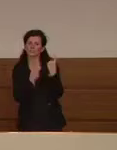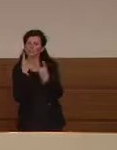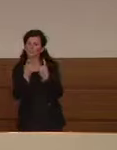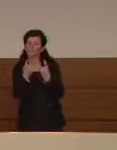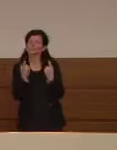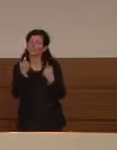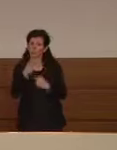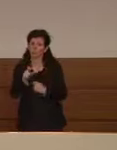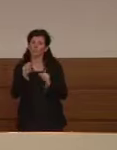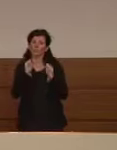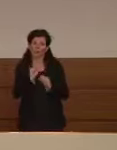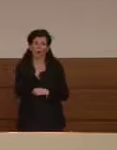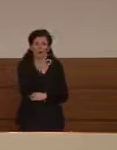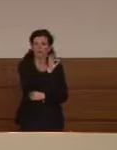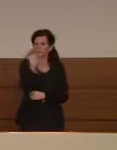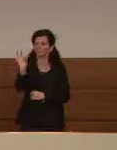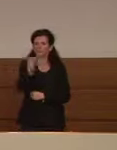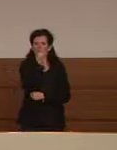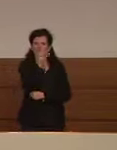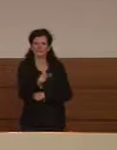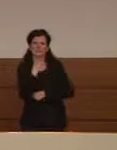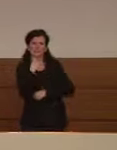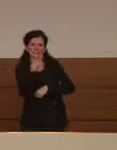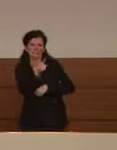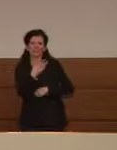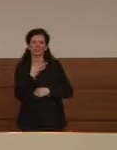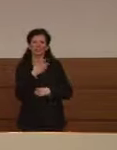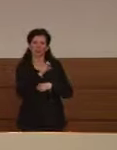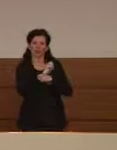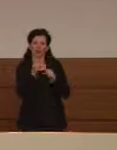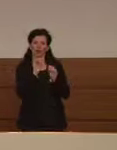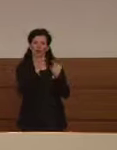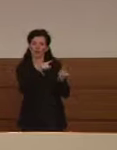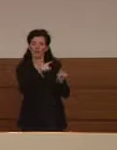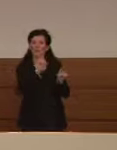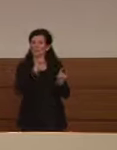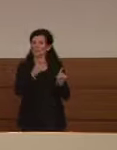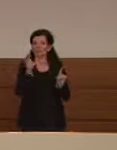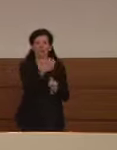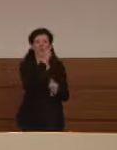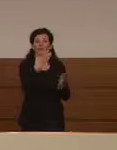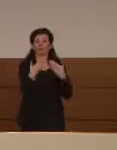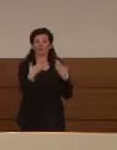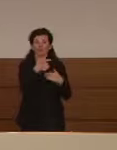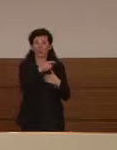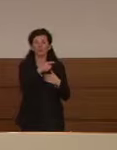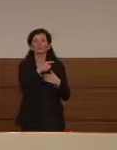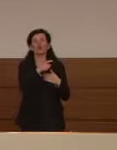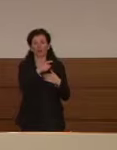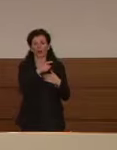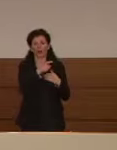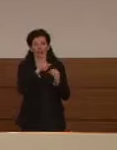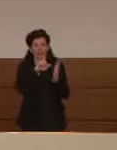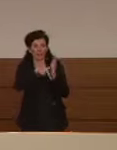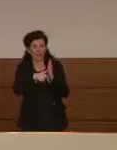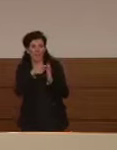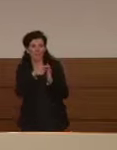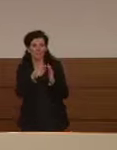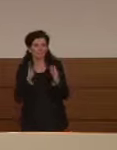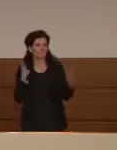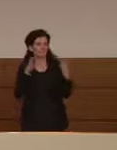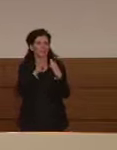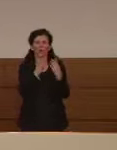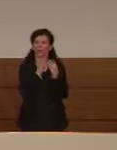veramente andranno individuati con molta tempestività perché quella sarà la nostra risorsa che avremo per